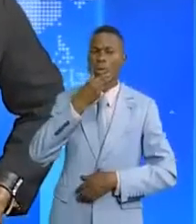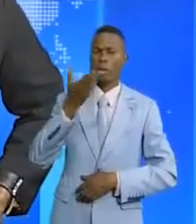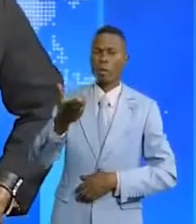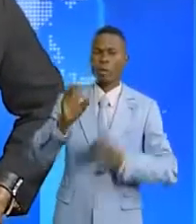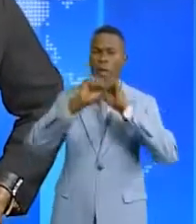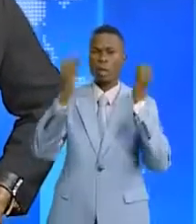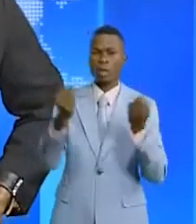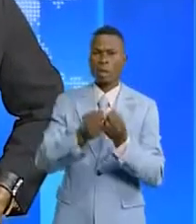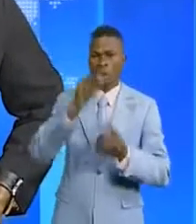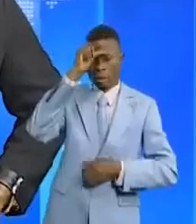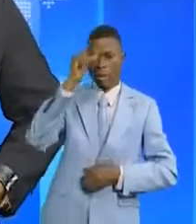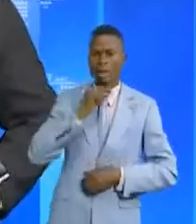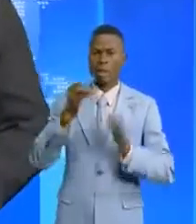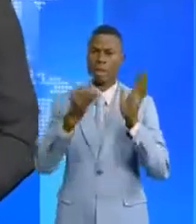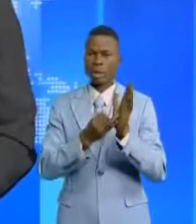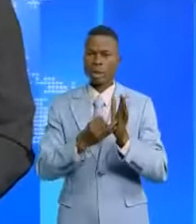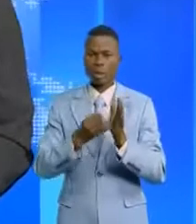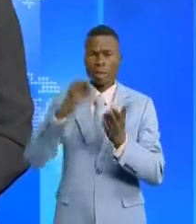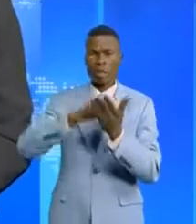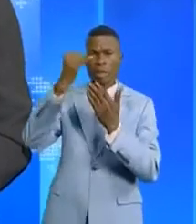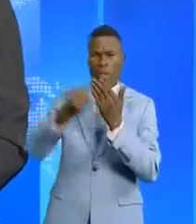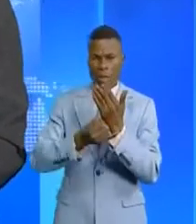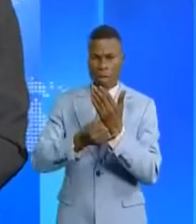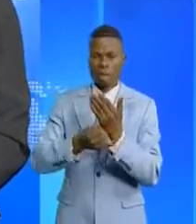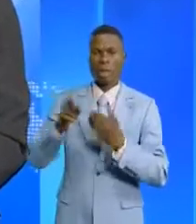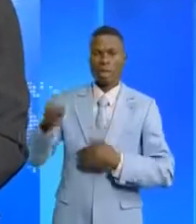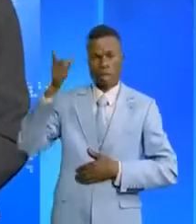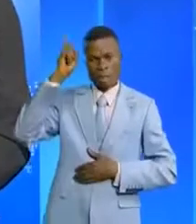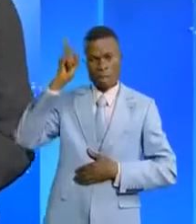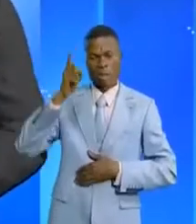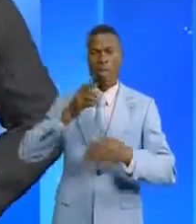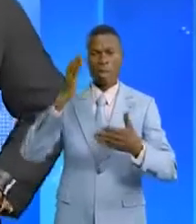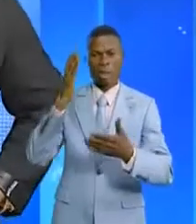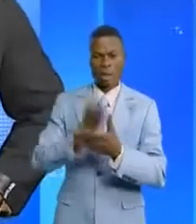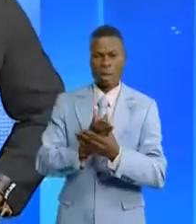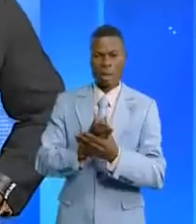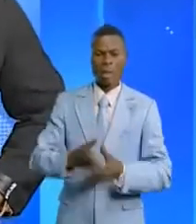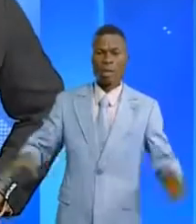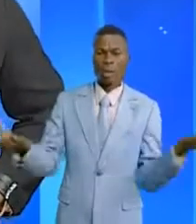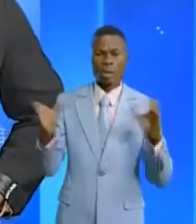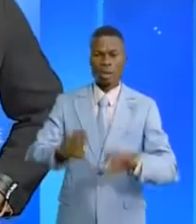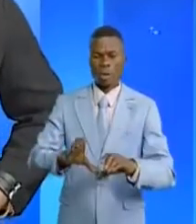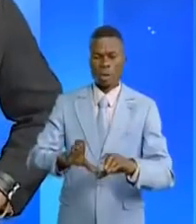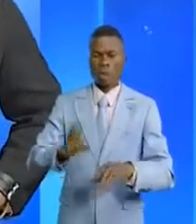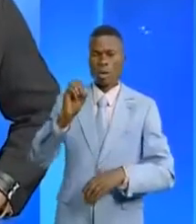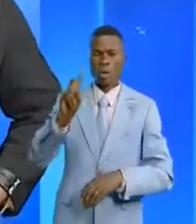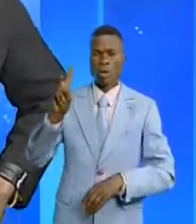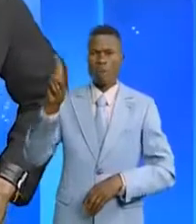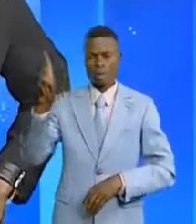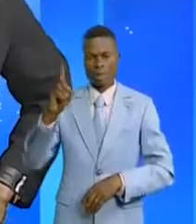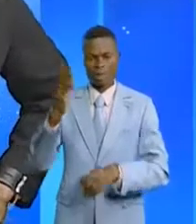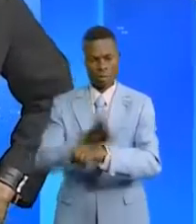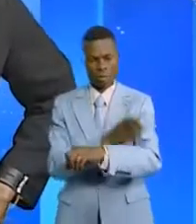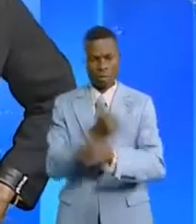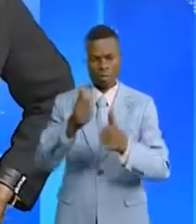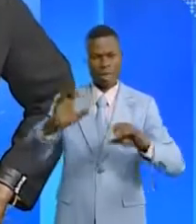société Grexet dans le cadre du projet Chile Gelu et la lutte anti-érosive menée par l'OVD évoluent bien à la